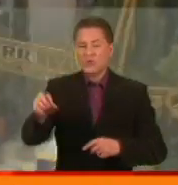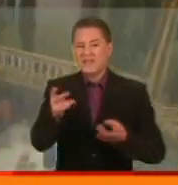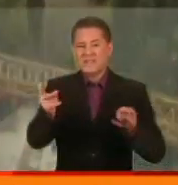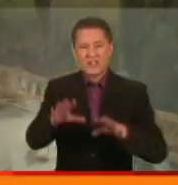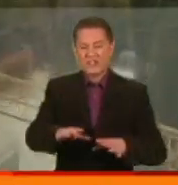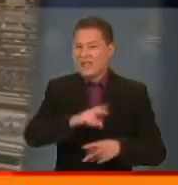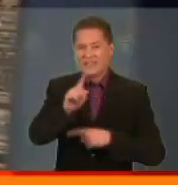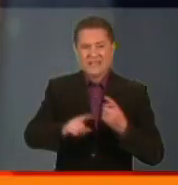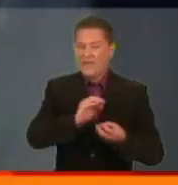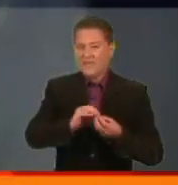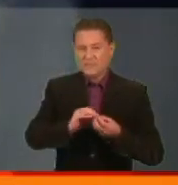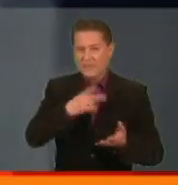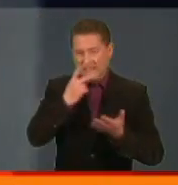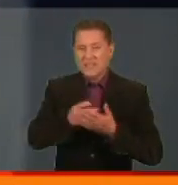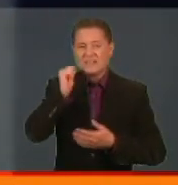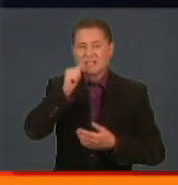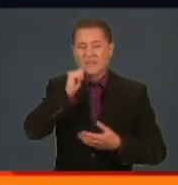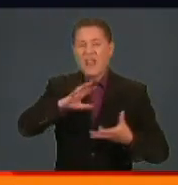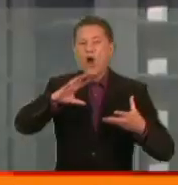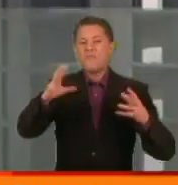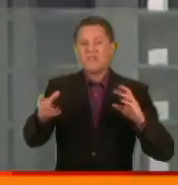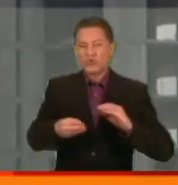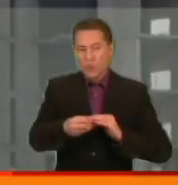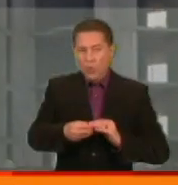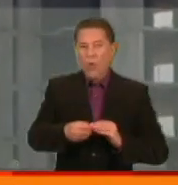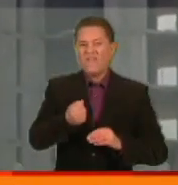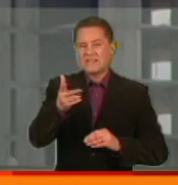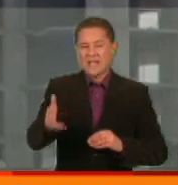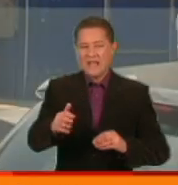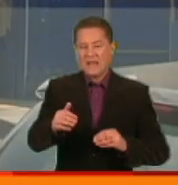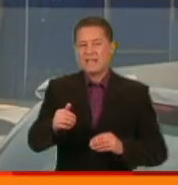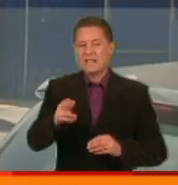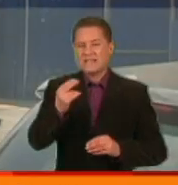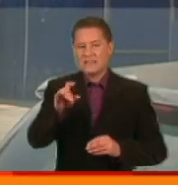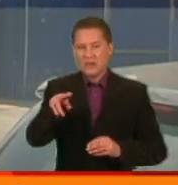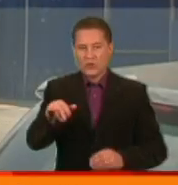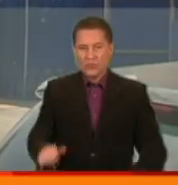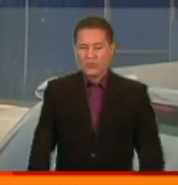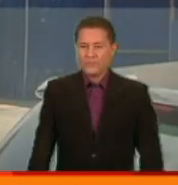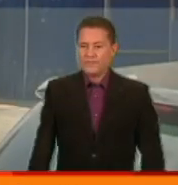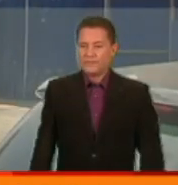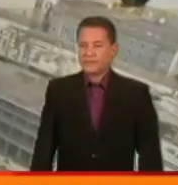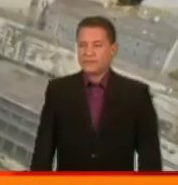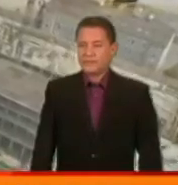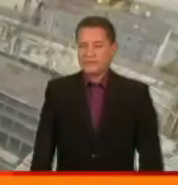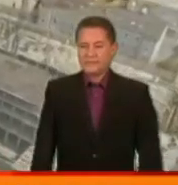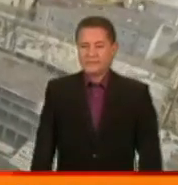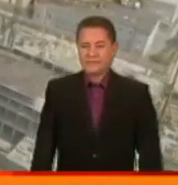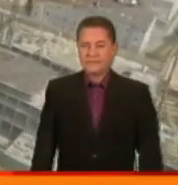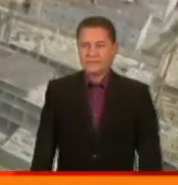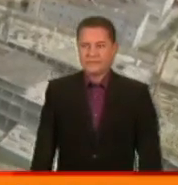незмінним? Дивіться вже завтра у підсумковій серії циклу. Яна Бринзей, Дмитро Волошко, Андрій Шурин та Сергій Сивко. Програма «Вікна.